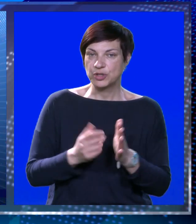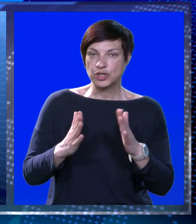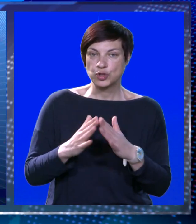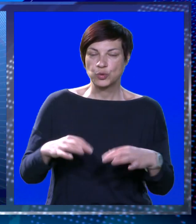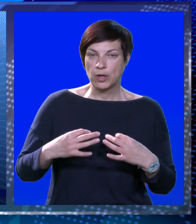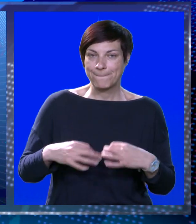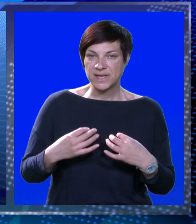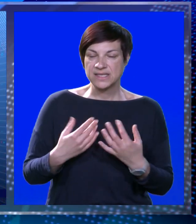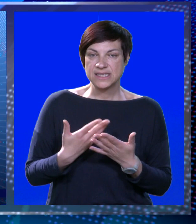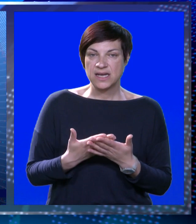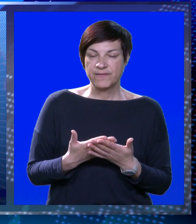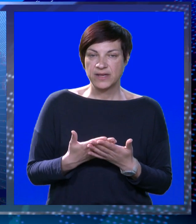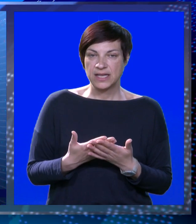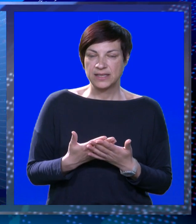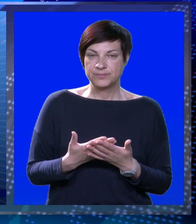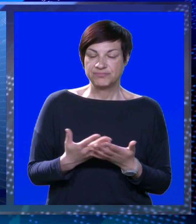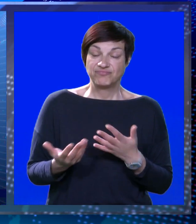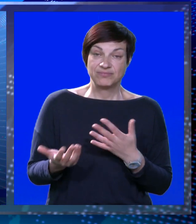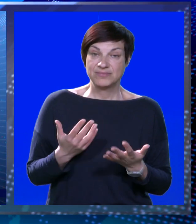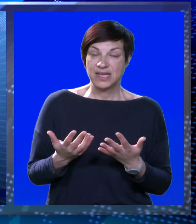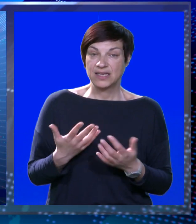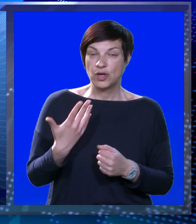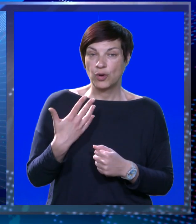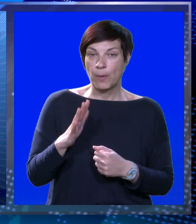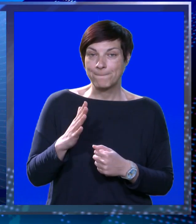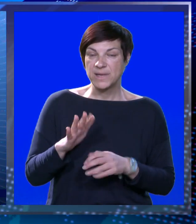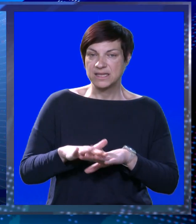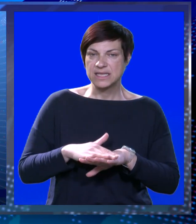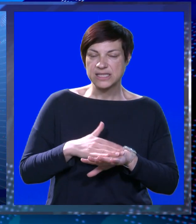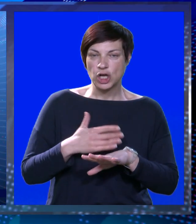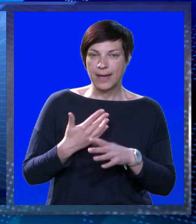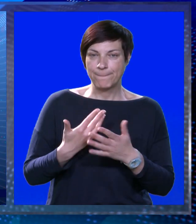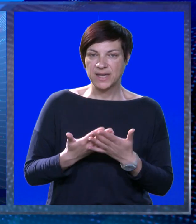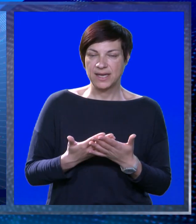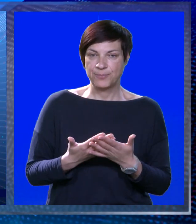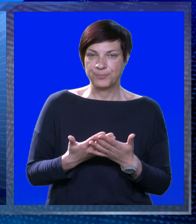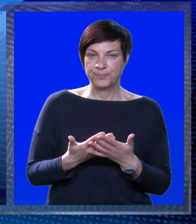trošku doma zdravlja negdje oko 15.6.